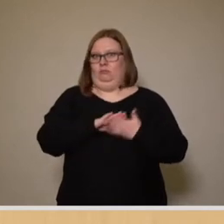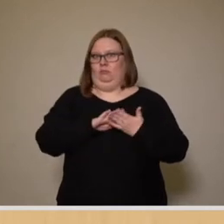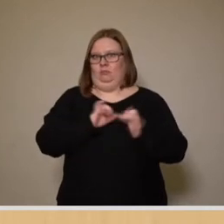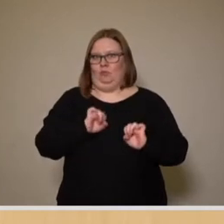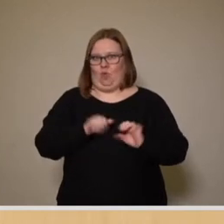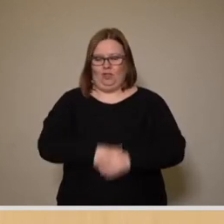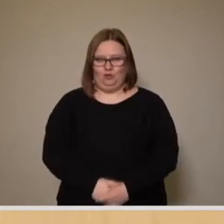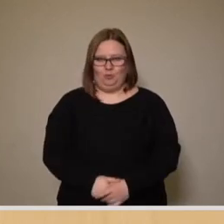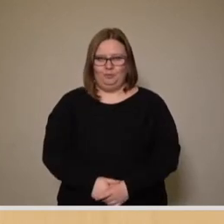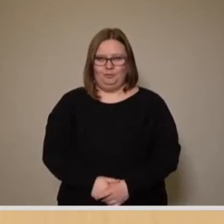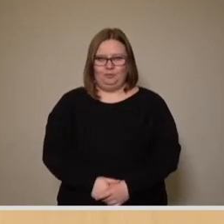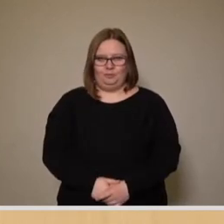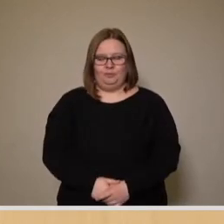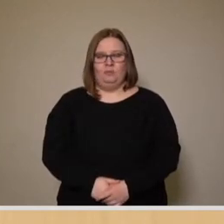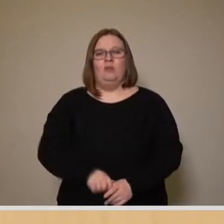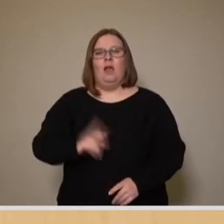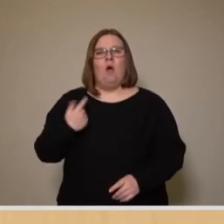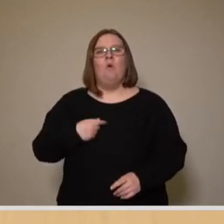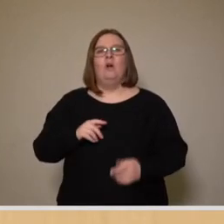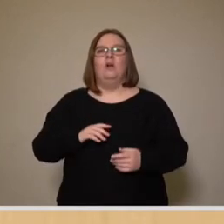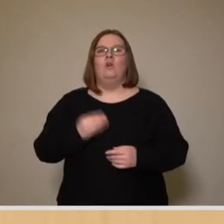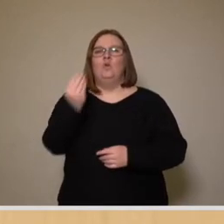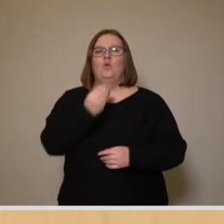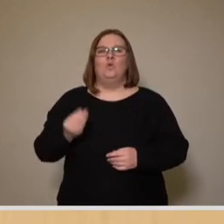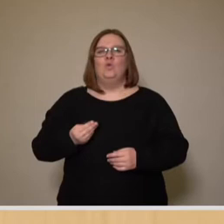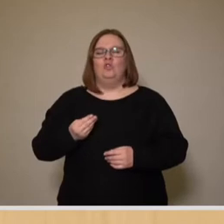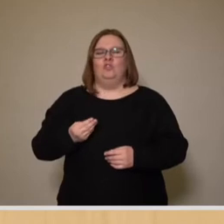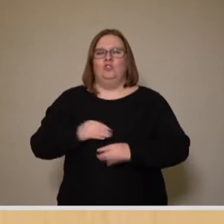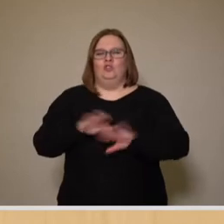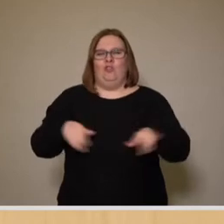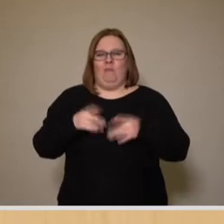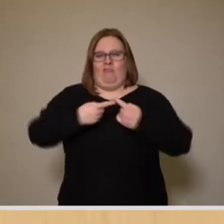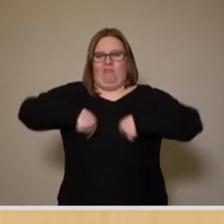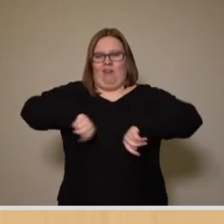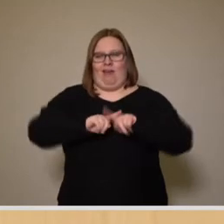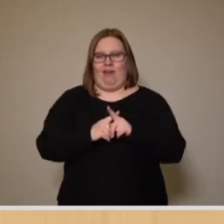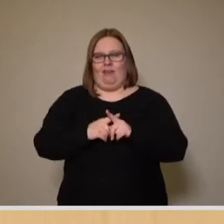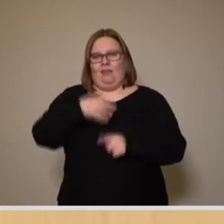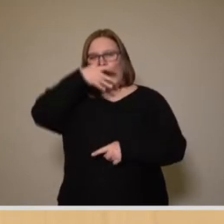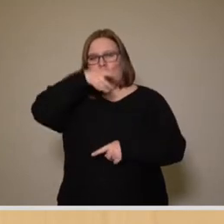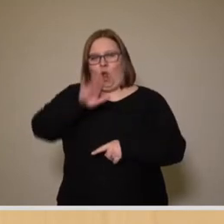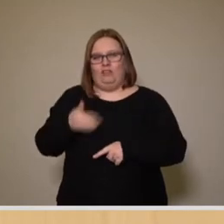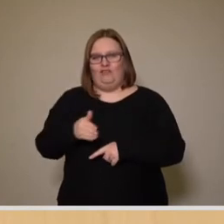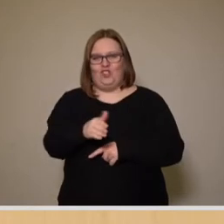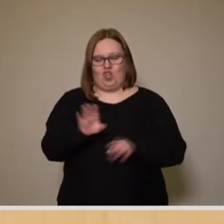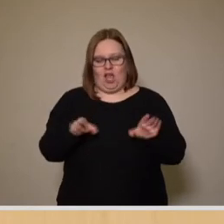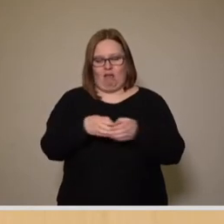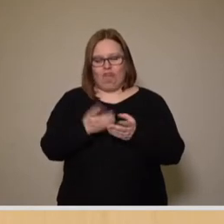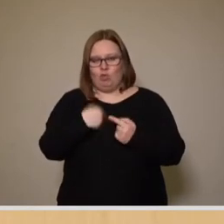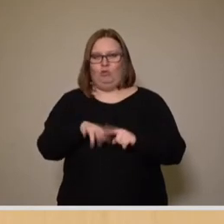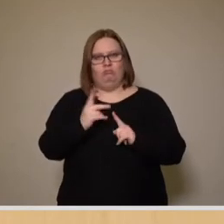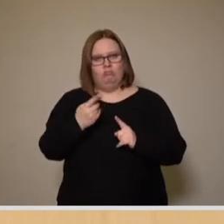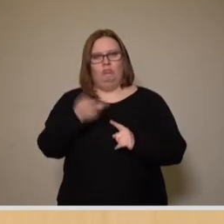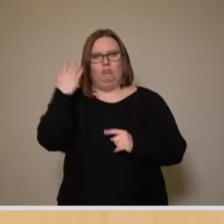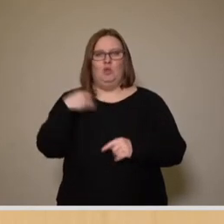Der noch heute bestehende Kunstschwimmverein Goldfische hatte hier seine sportliche Heimat. Die nun schon